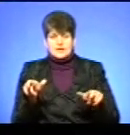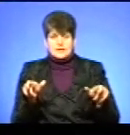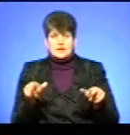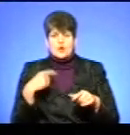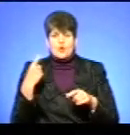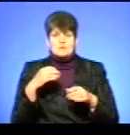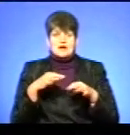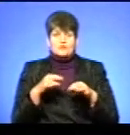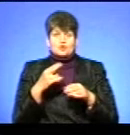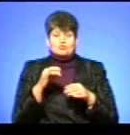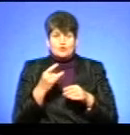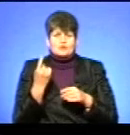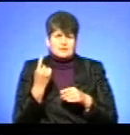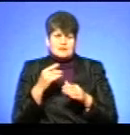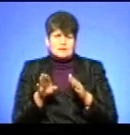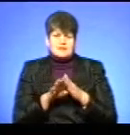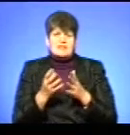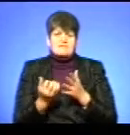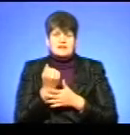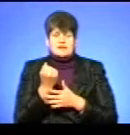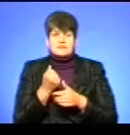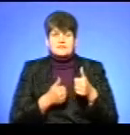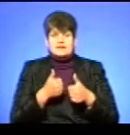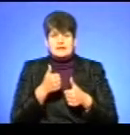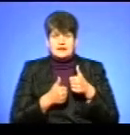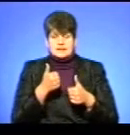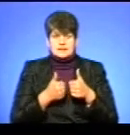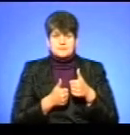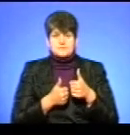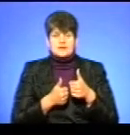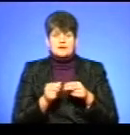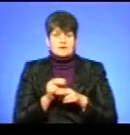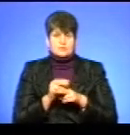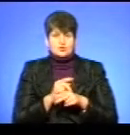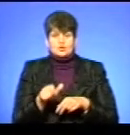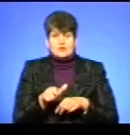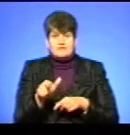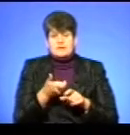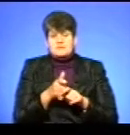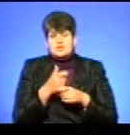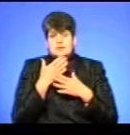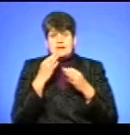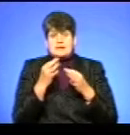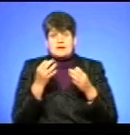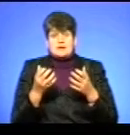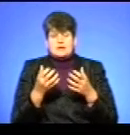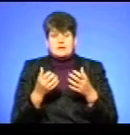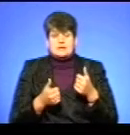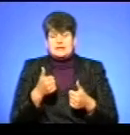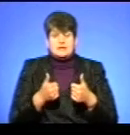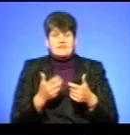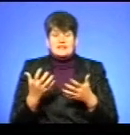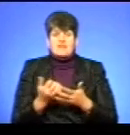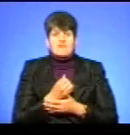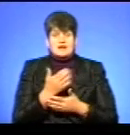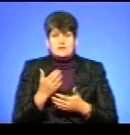облавтодор, як один із підрядників, який виграв тендер на експлуатаційне утримання мережі своїх доріг, він більше не має ніяких тендерів, він не виграв. Це не